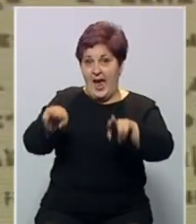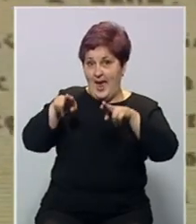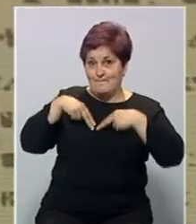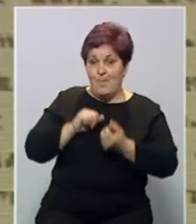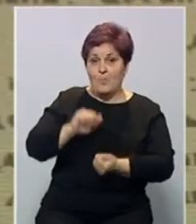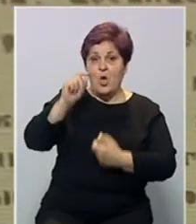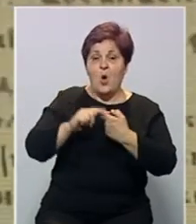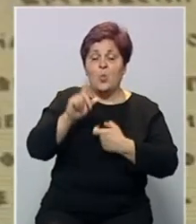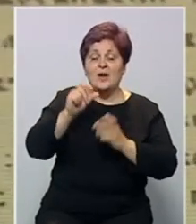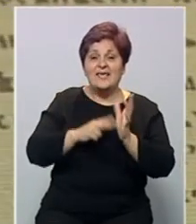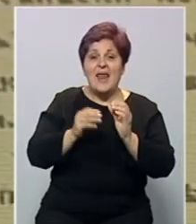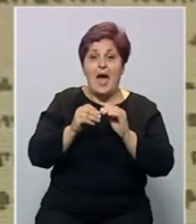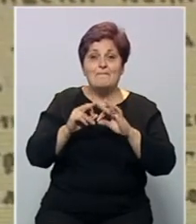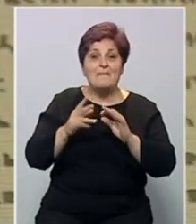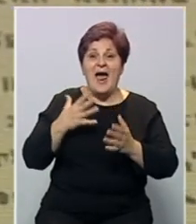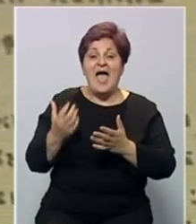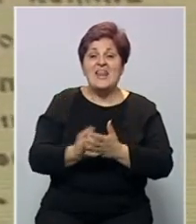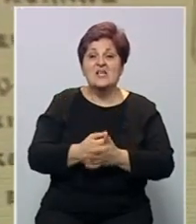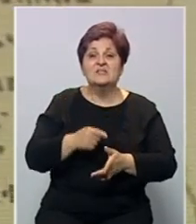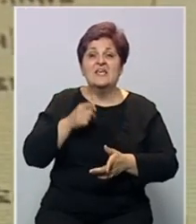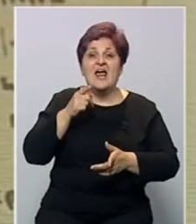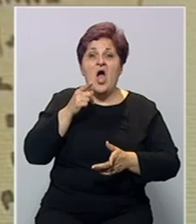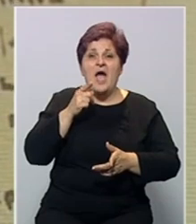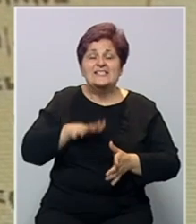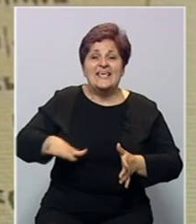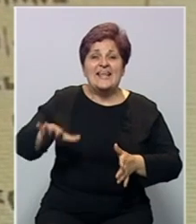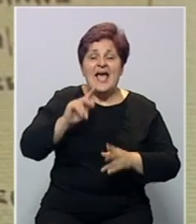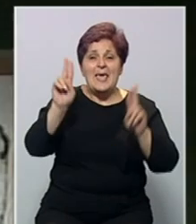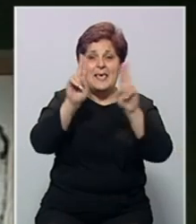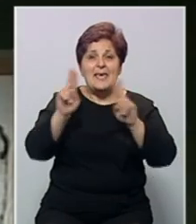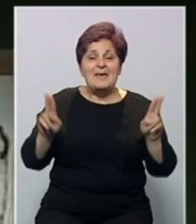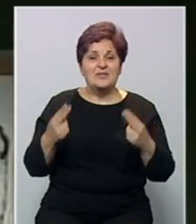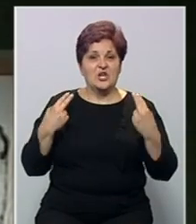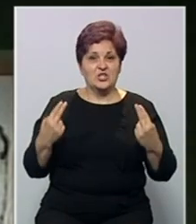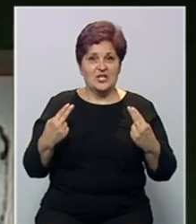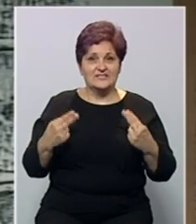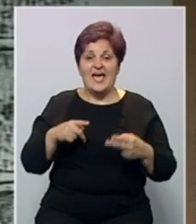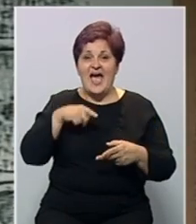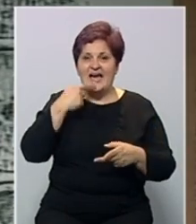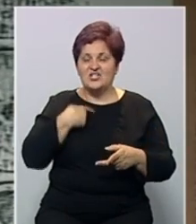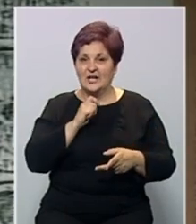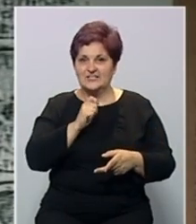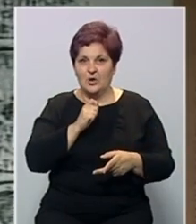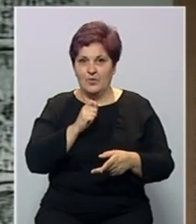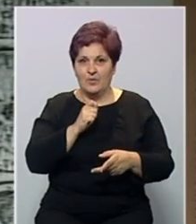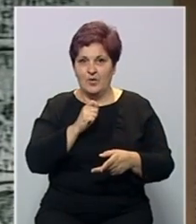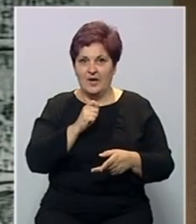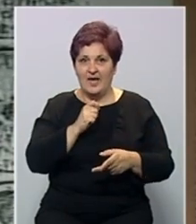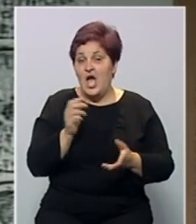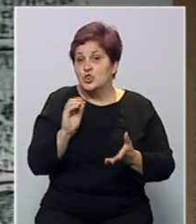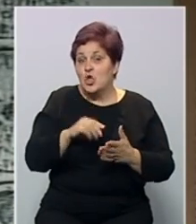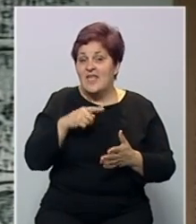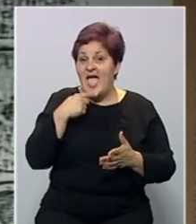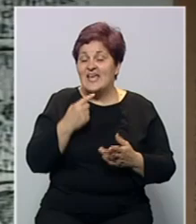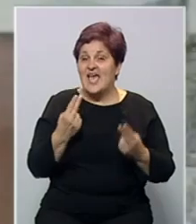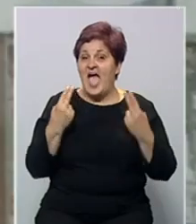povelje Kulina-Bana nije ostvariv zbog njenog regionalnog i međunarodnog značaja, kaže naš sagovornik. Dodaje da